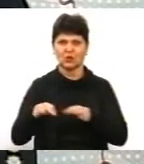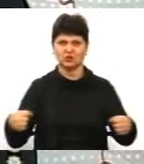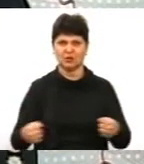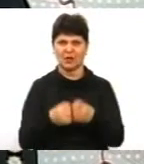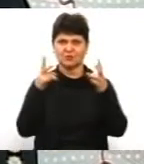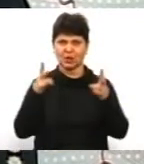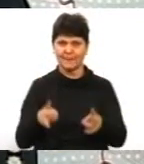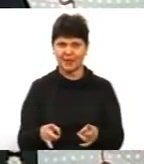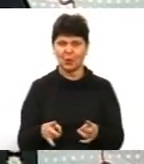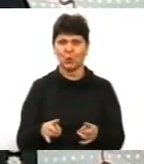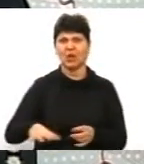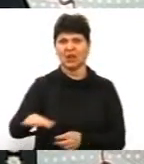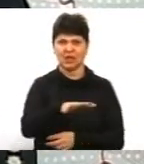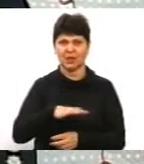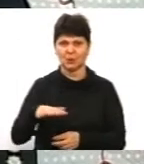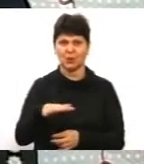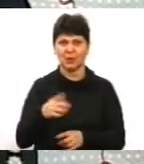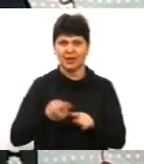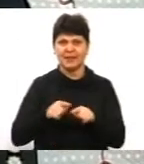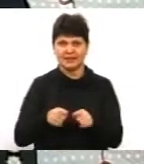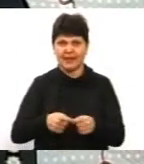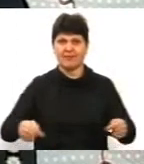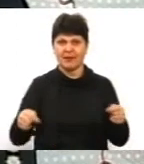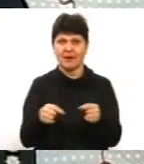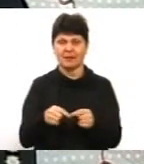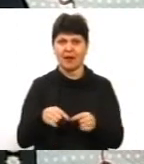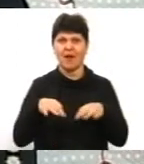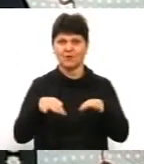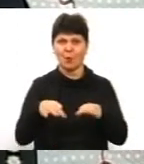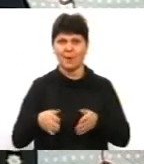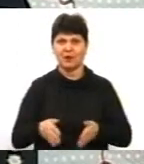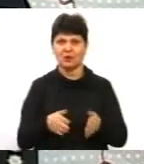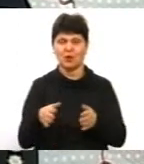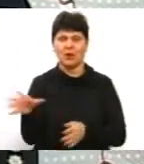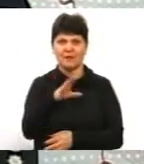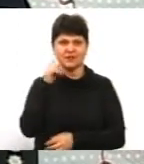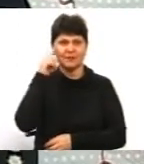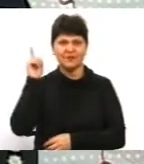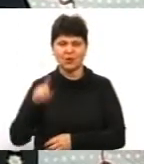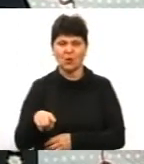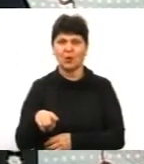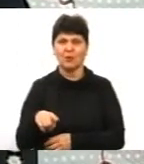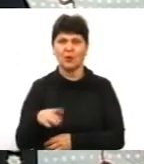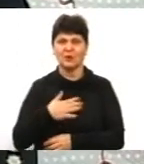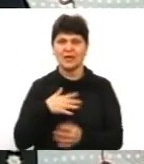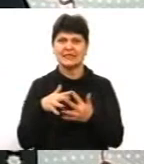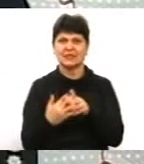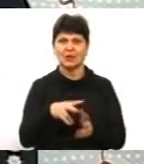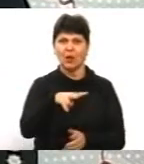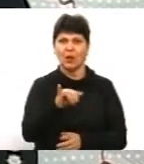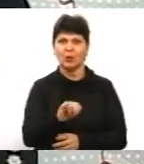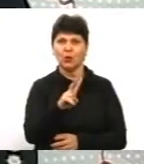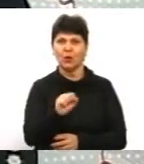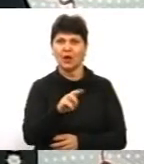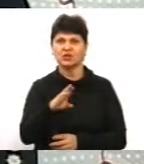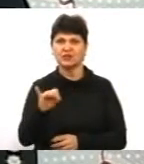на території, на цих ділянках автомобільних доріг. Всім відомо, у нас село Лукашівка, що знаходиться на цьому